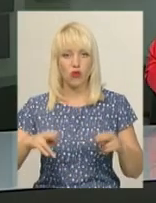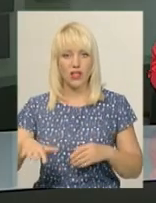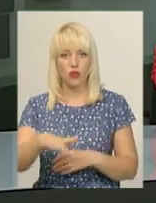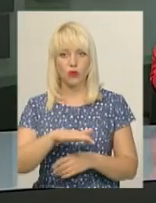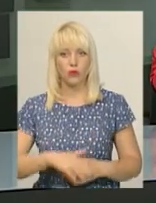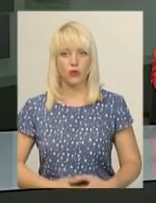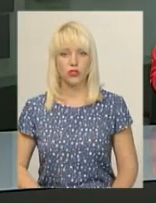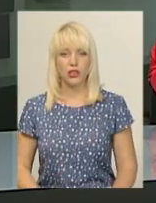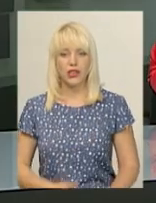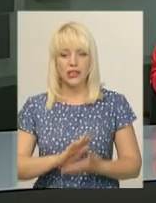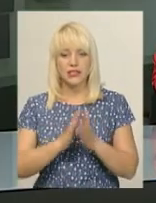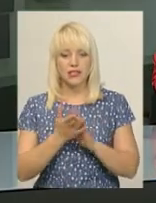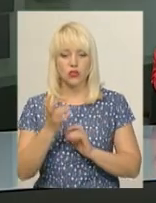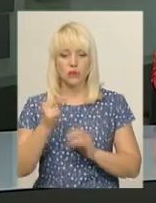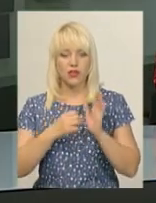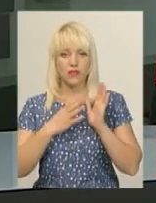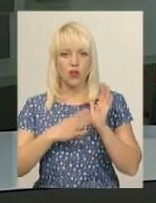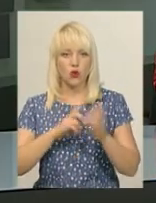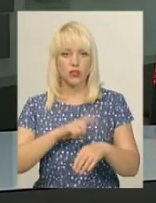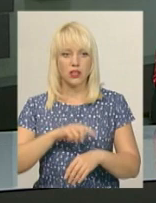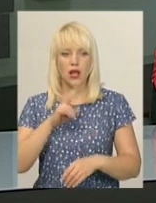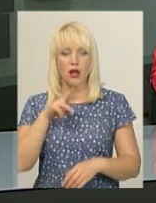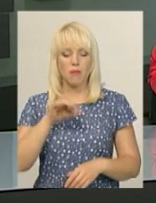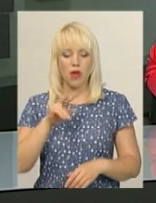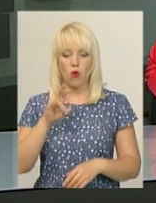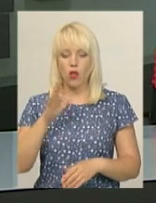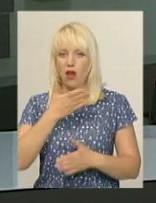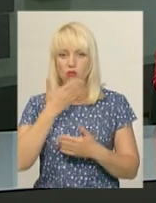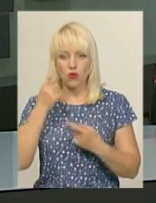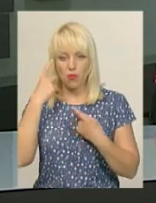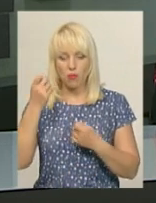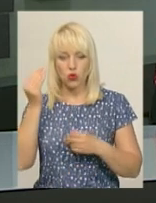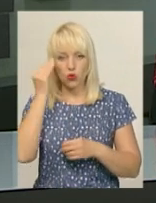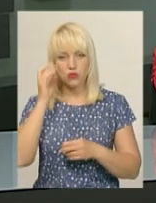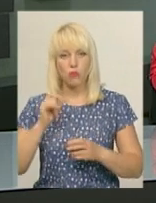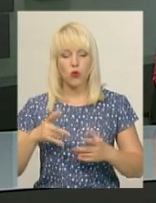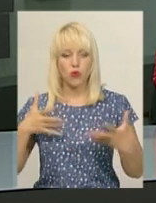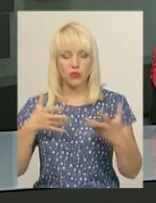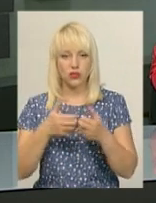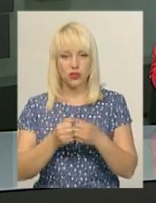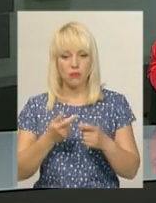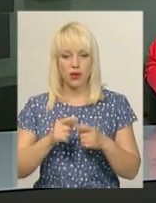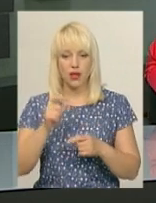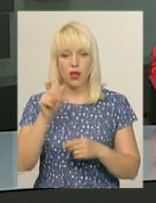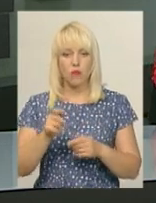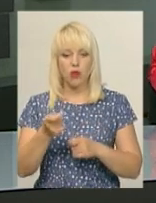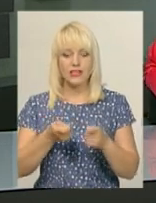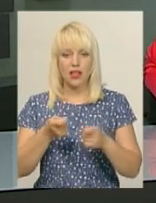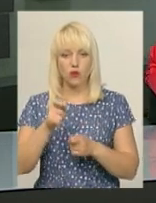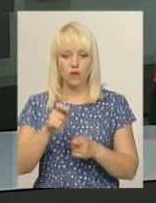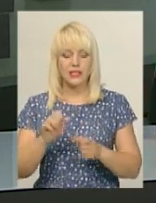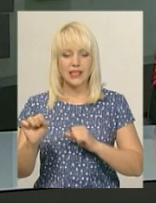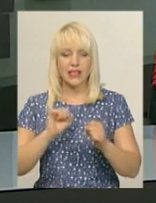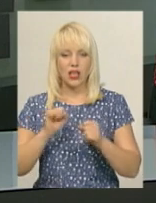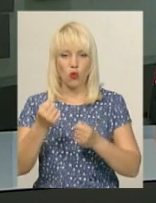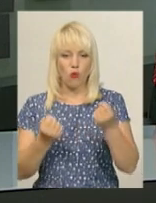Станом на 19-ту годину Роману Миколаєву не оголосили про підозру у вчиненні ДТП. Нагадаю, посадовець керував автівку, яка